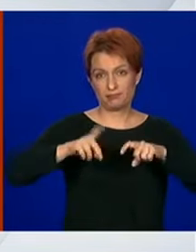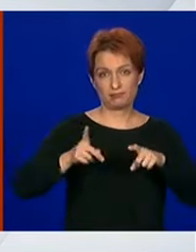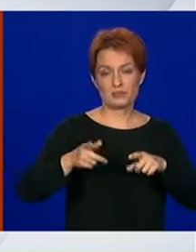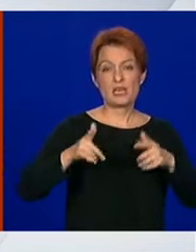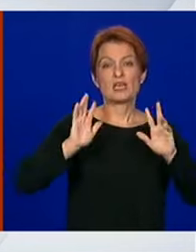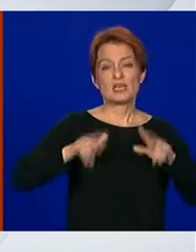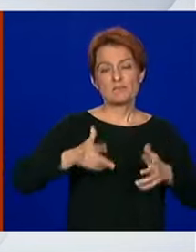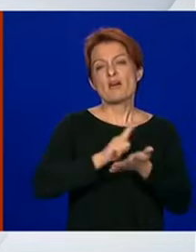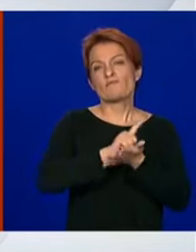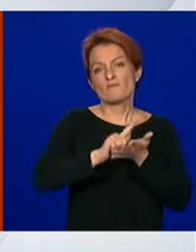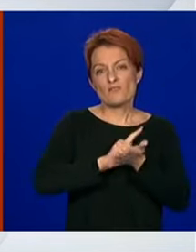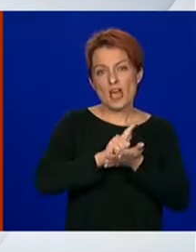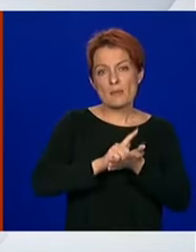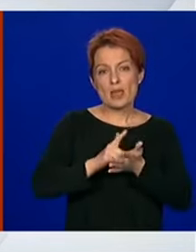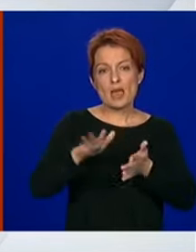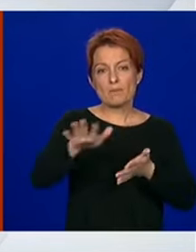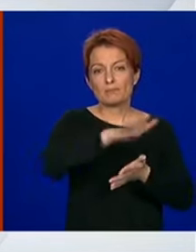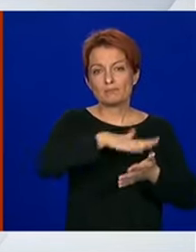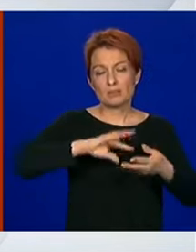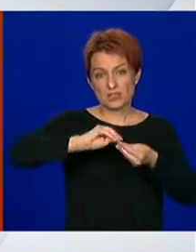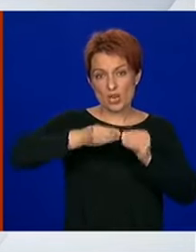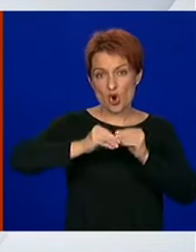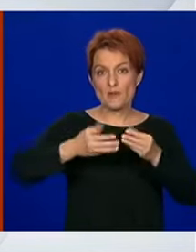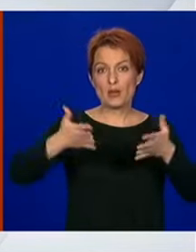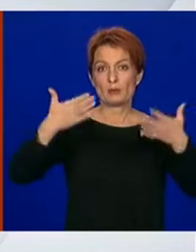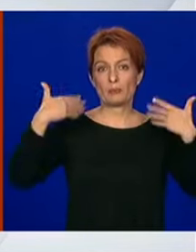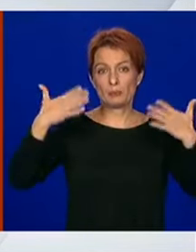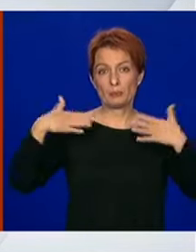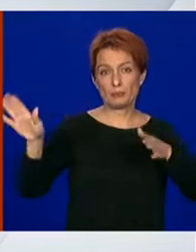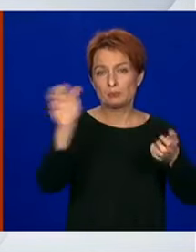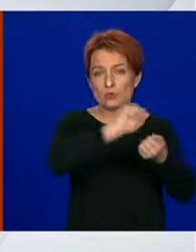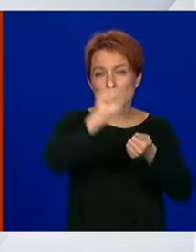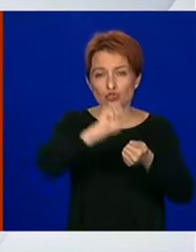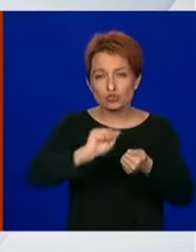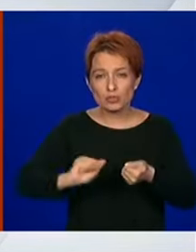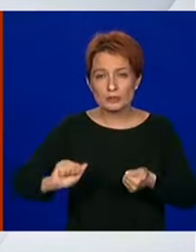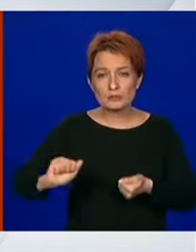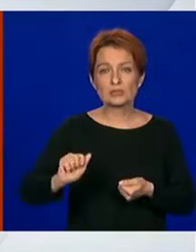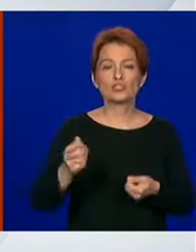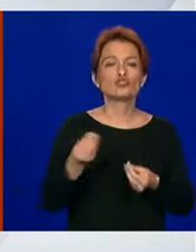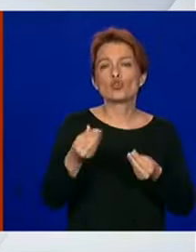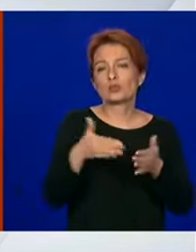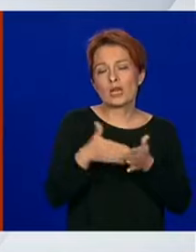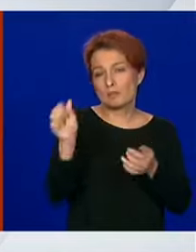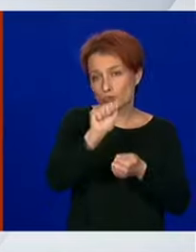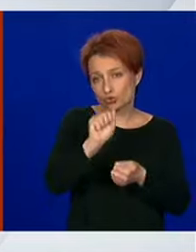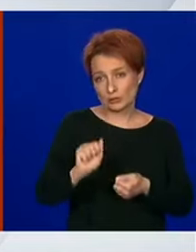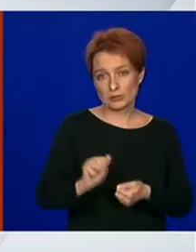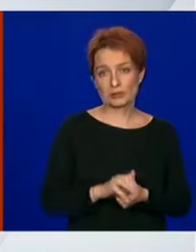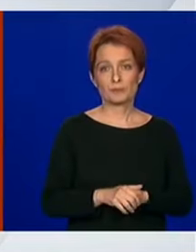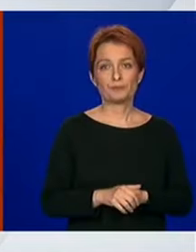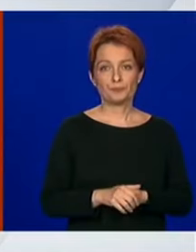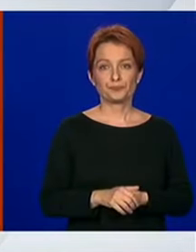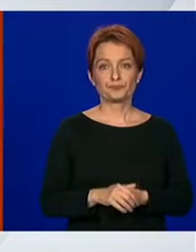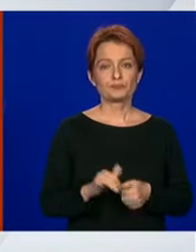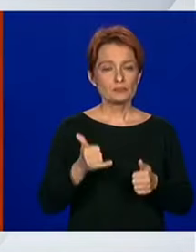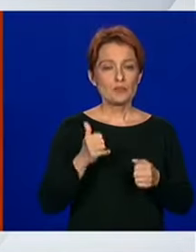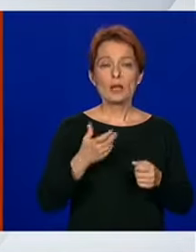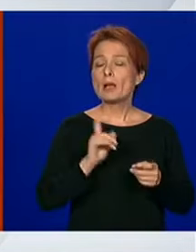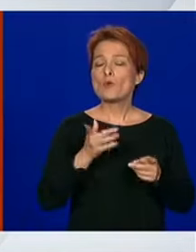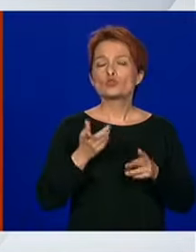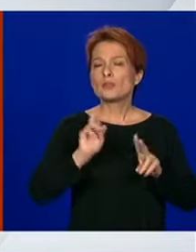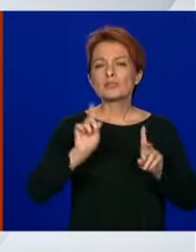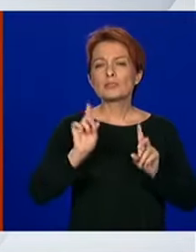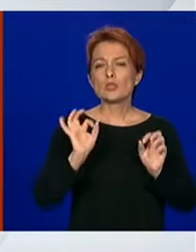se prostor prozrači i dezinficira ono što se treba dezinficirati. A prostite, možda ja nisam dobro postavila